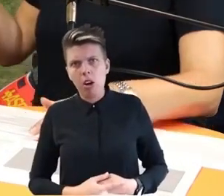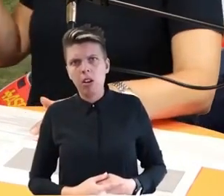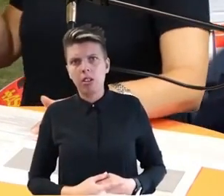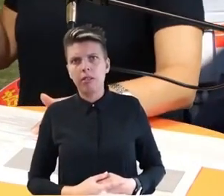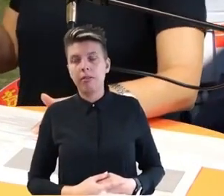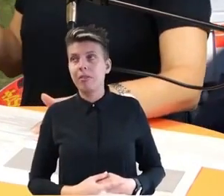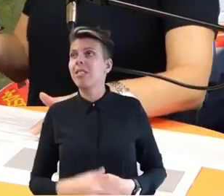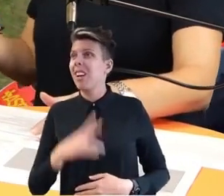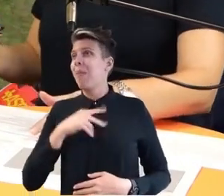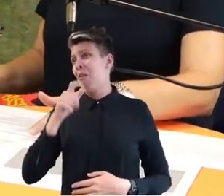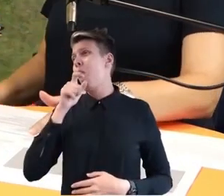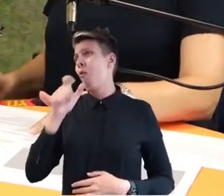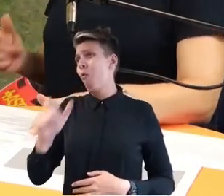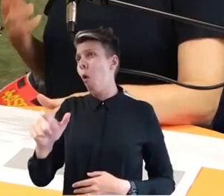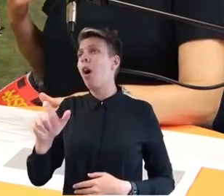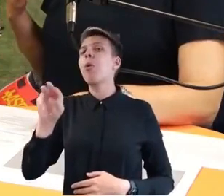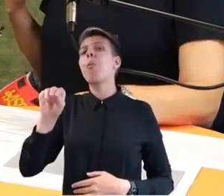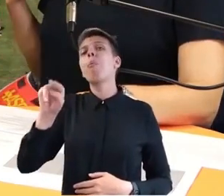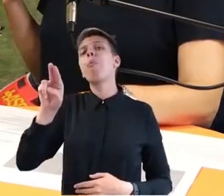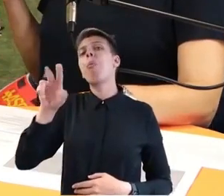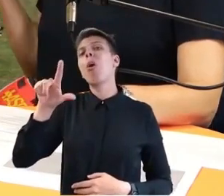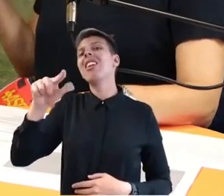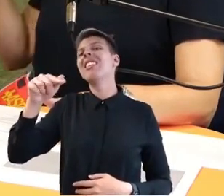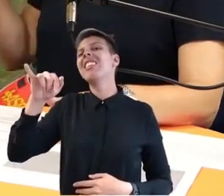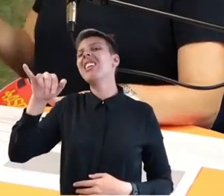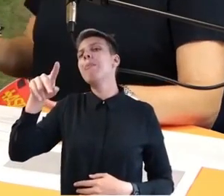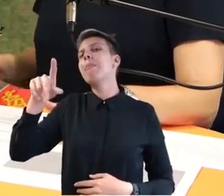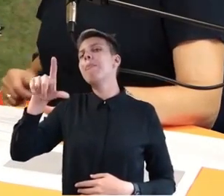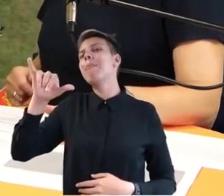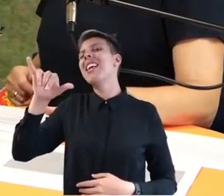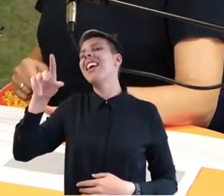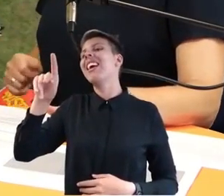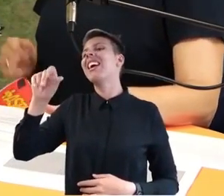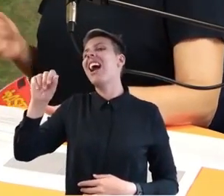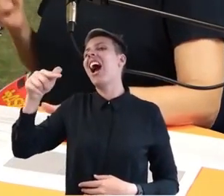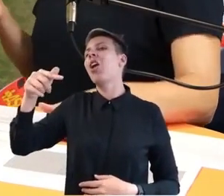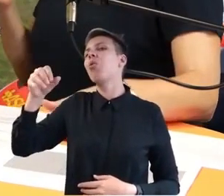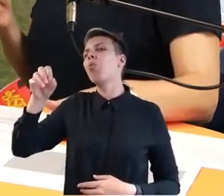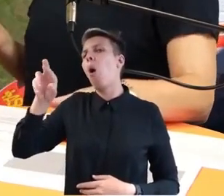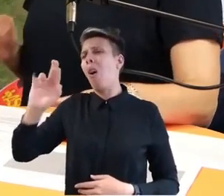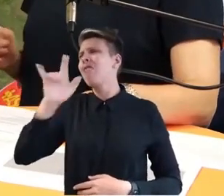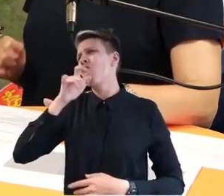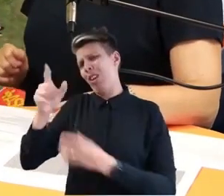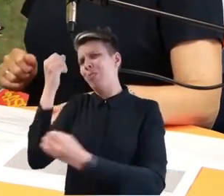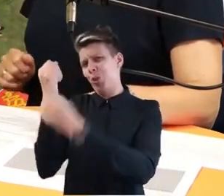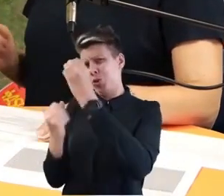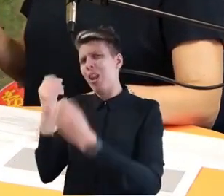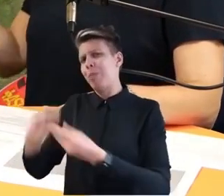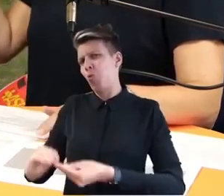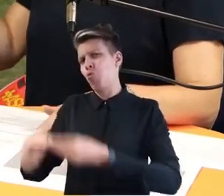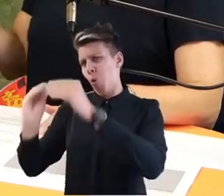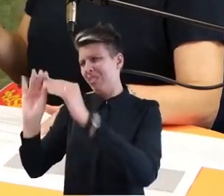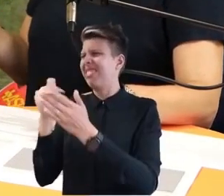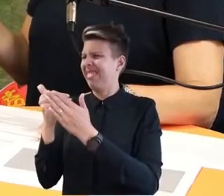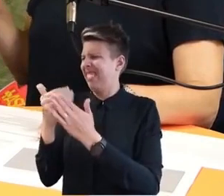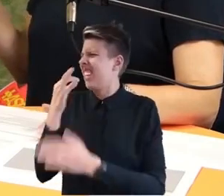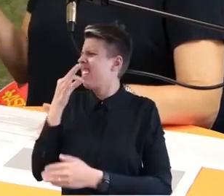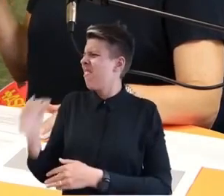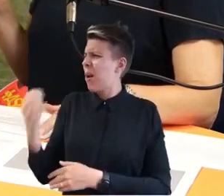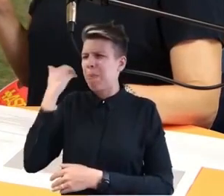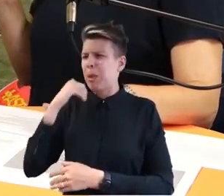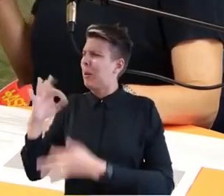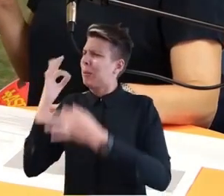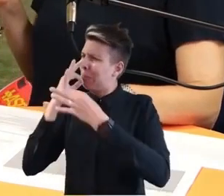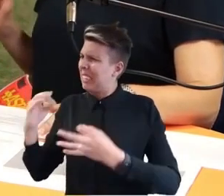einfach nur ein schwieriges Wort. Und deswegen dachte ich, wenn man mal ein paar Beispiele zu Warnmultiplikator hat, dann gucke ich nämlich auch immer